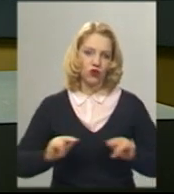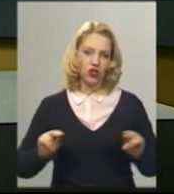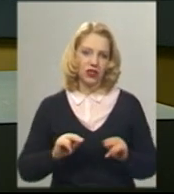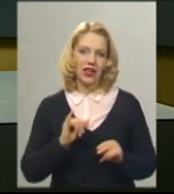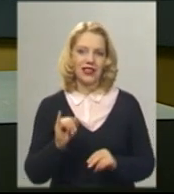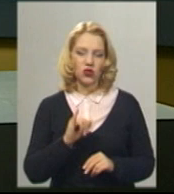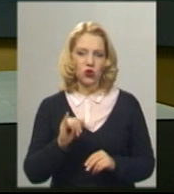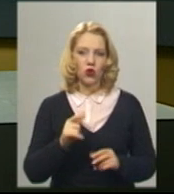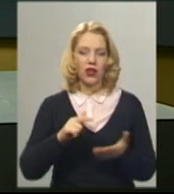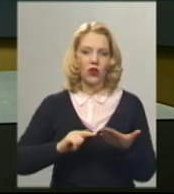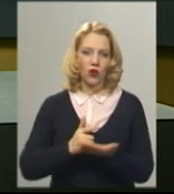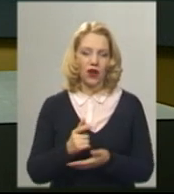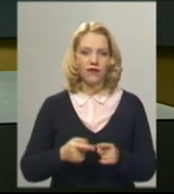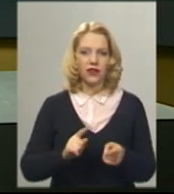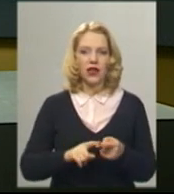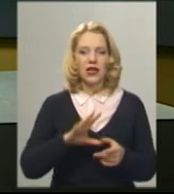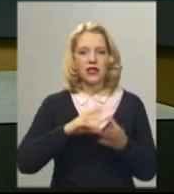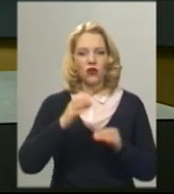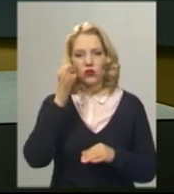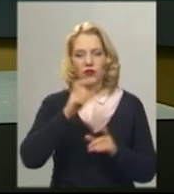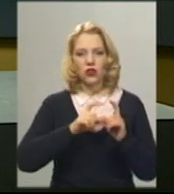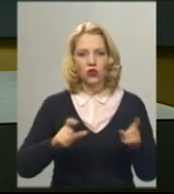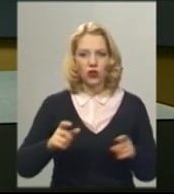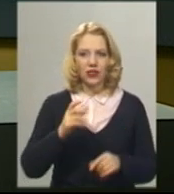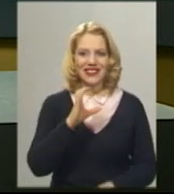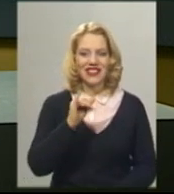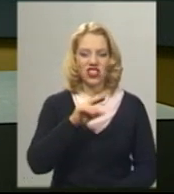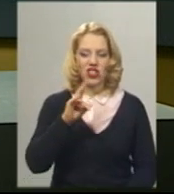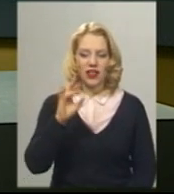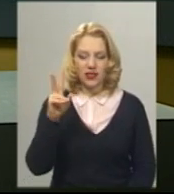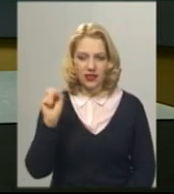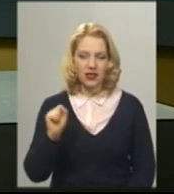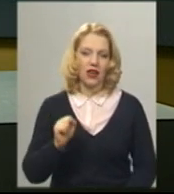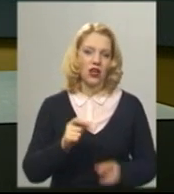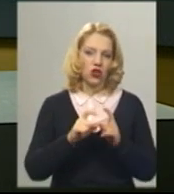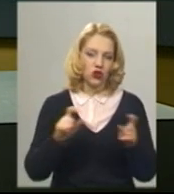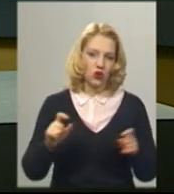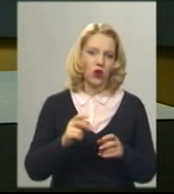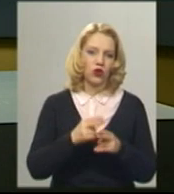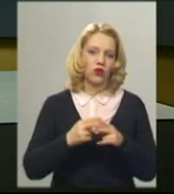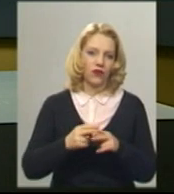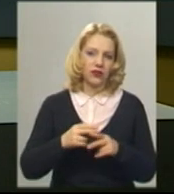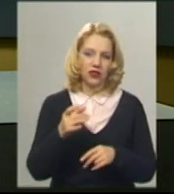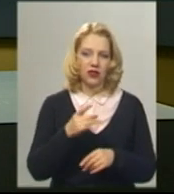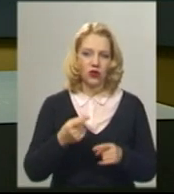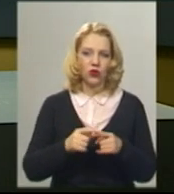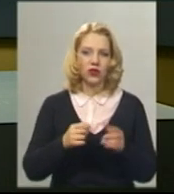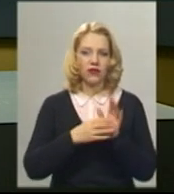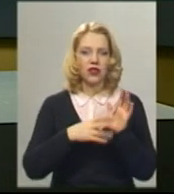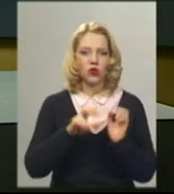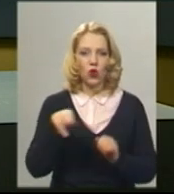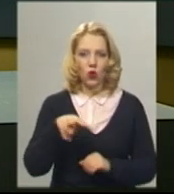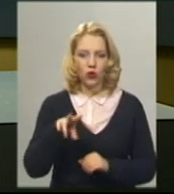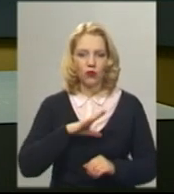Січенецькій загальноосвітній школі перших-других ступенів Дунаєвецької міської ради. Нагадаю, чоловік 13 лютого став переможцем